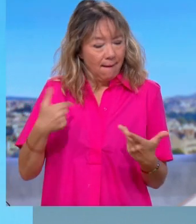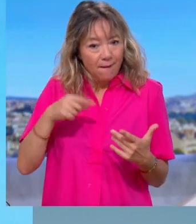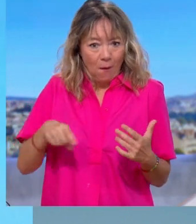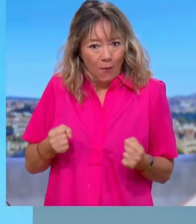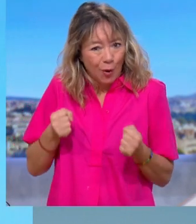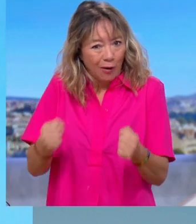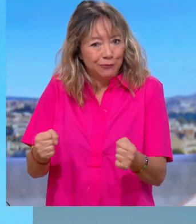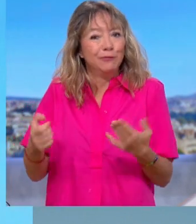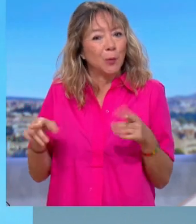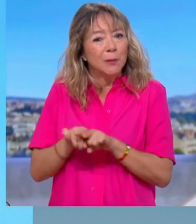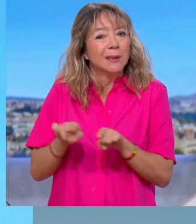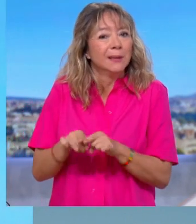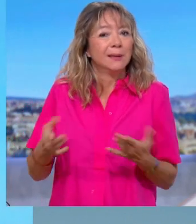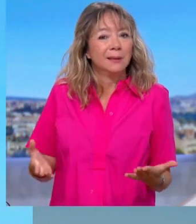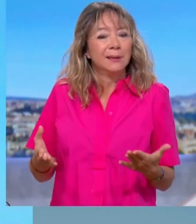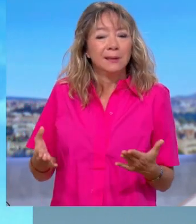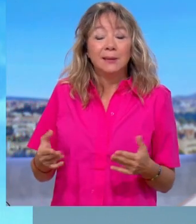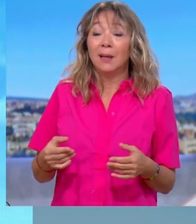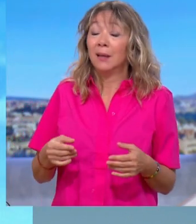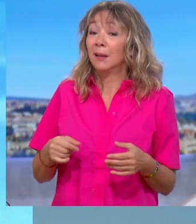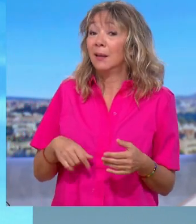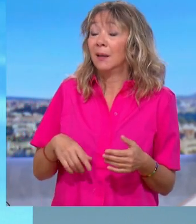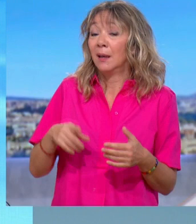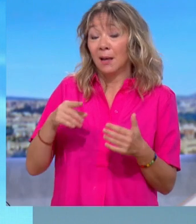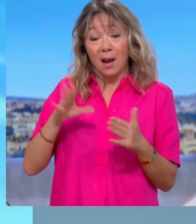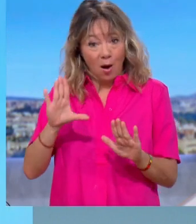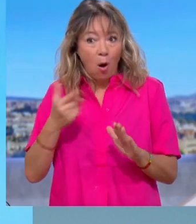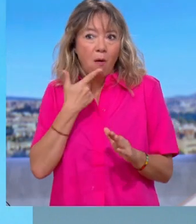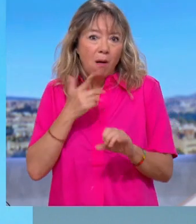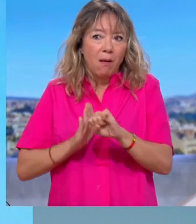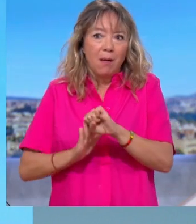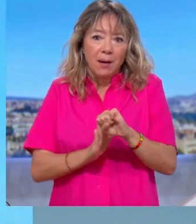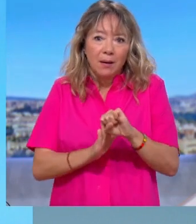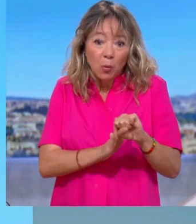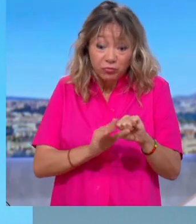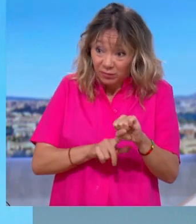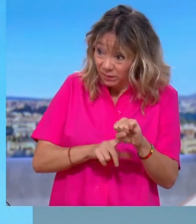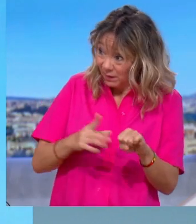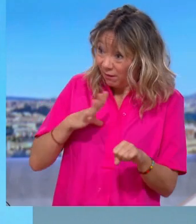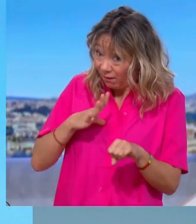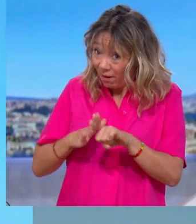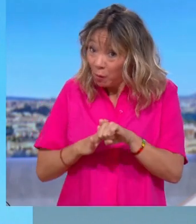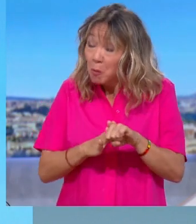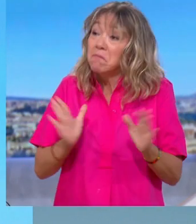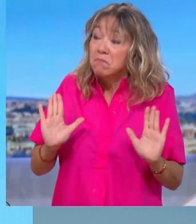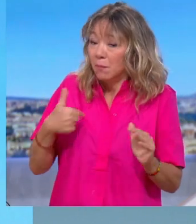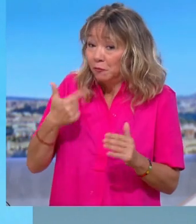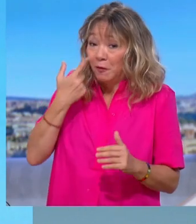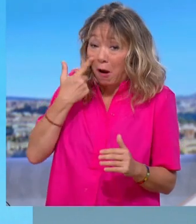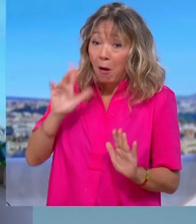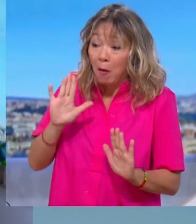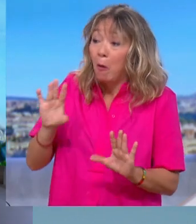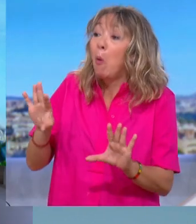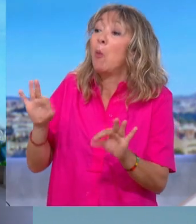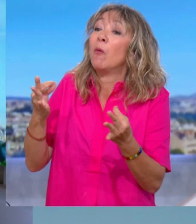à deux mains et fassent un pas vers la gauche. Je ne pas s'il existe une aile gauche. On verra. On découvrira cette occasion.